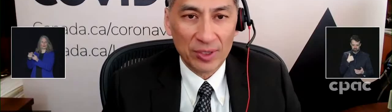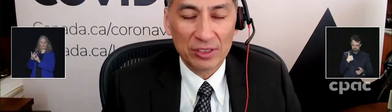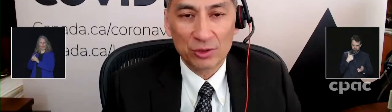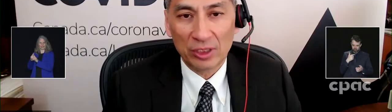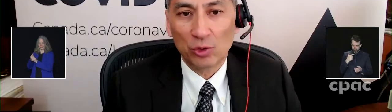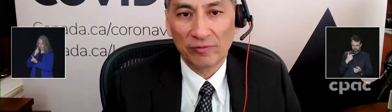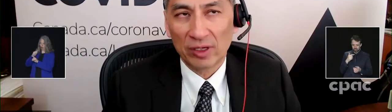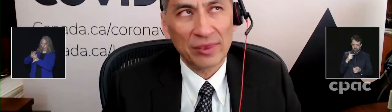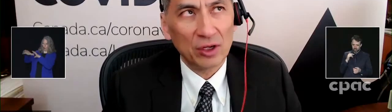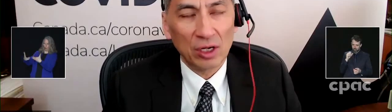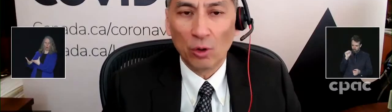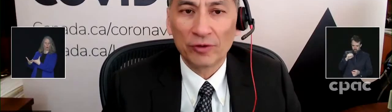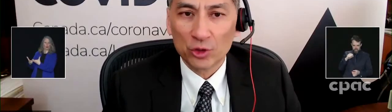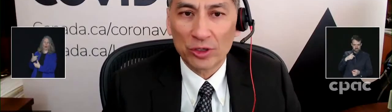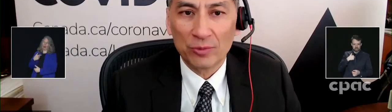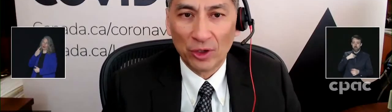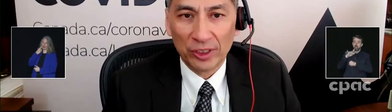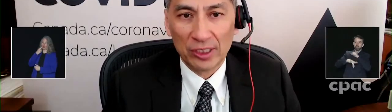Merci. Merci.